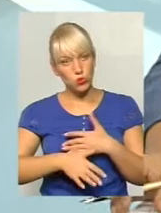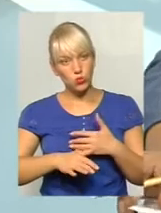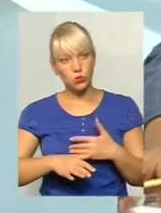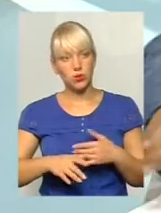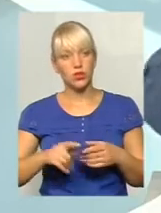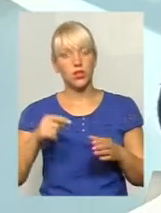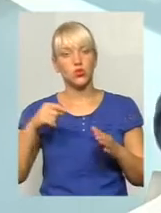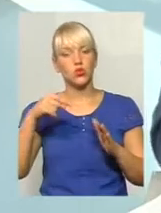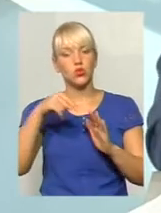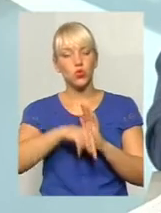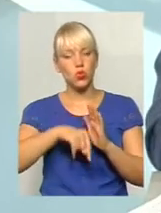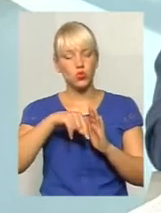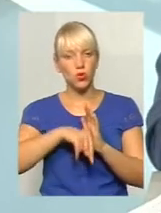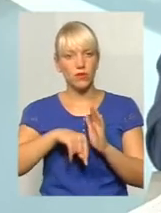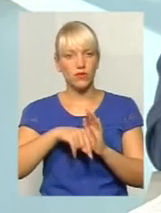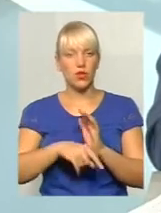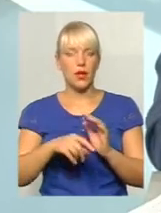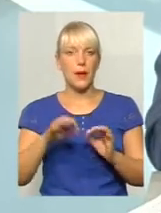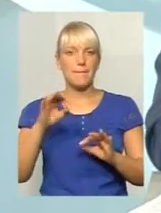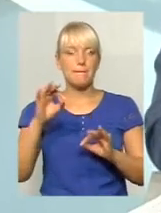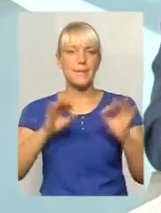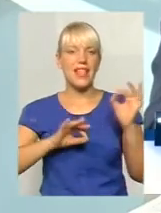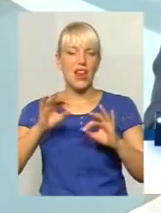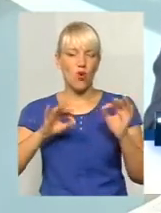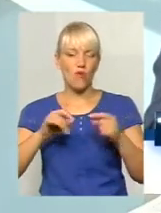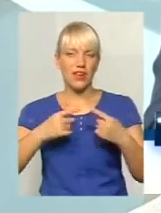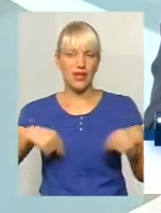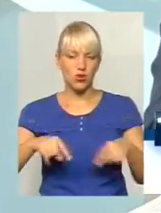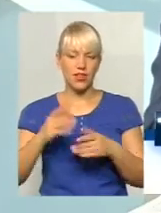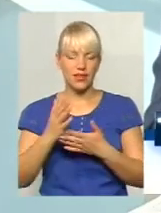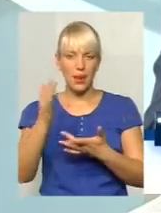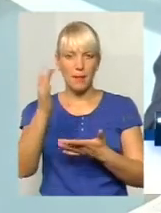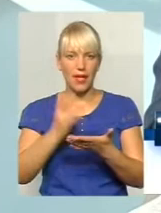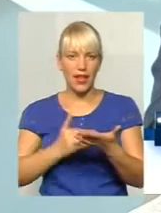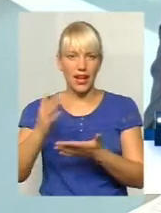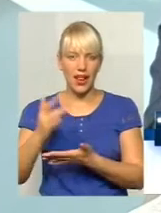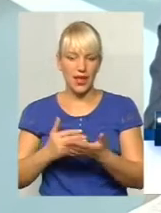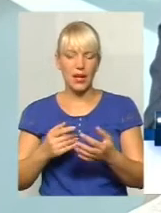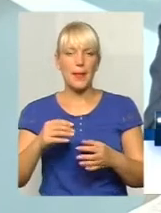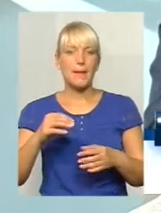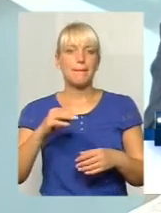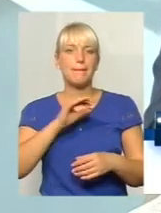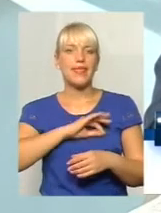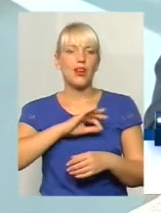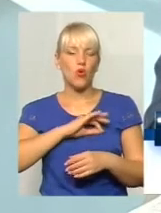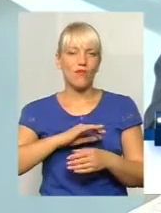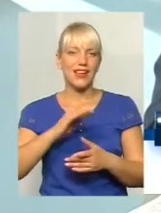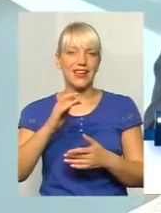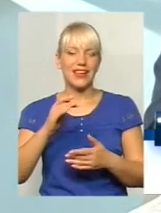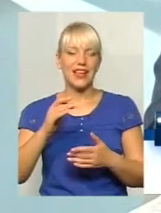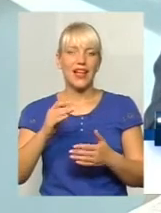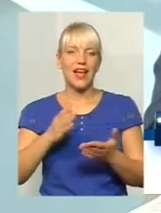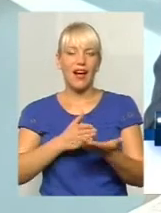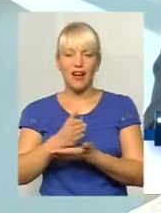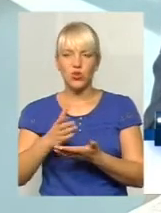Порозуміння стосовно пільгових категорій, є певний перелік пільгових категорій, яким треба на право їздити в